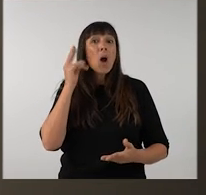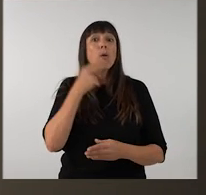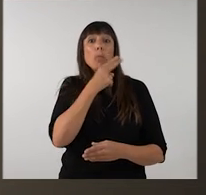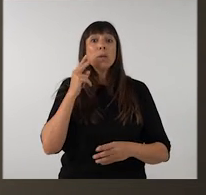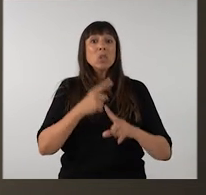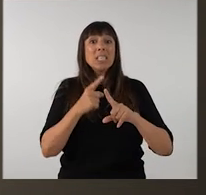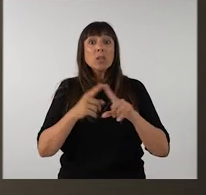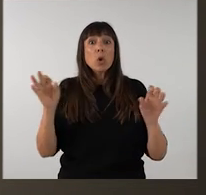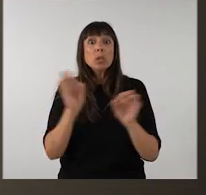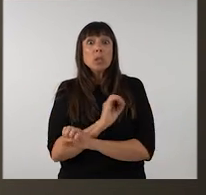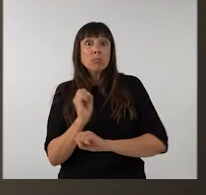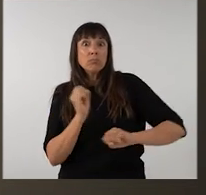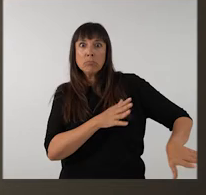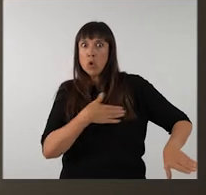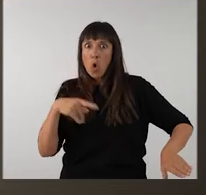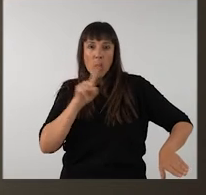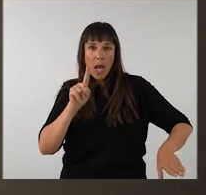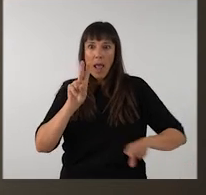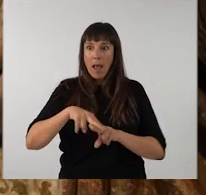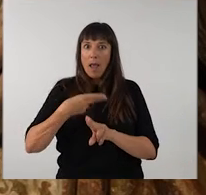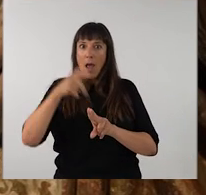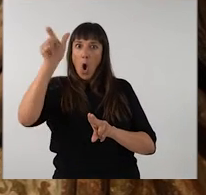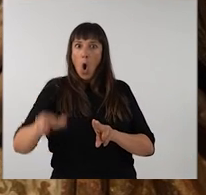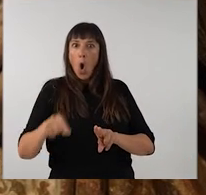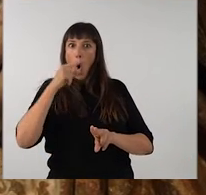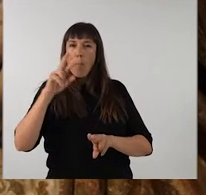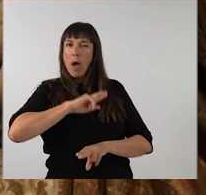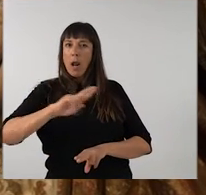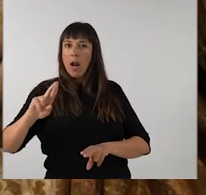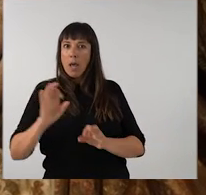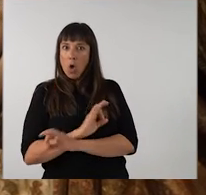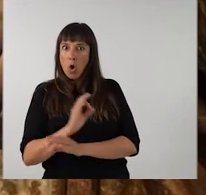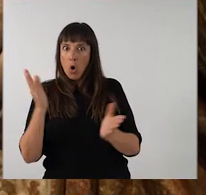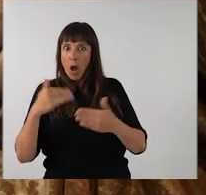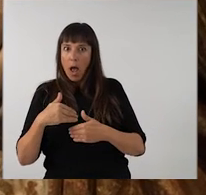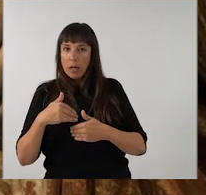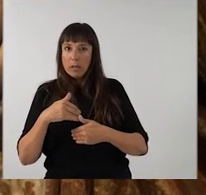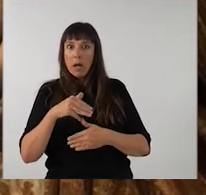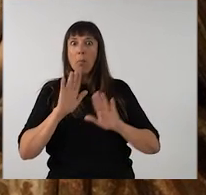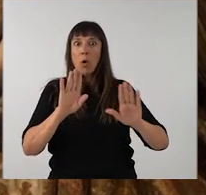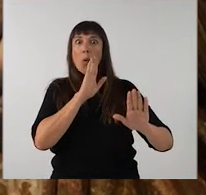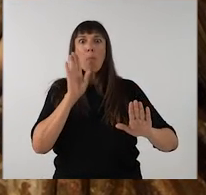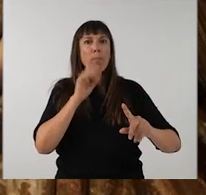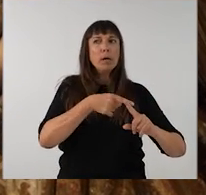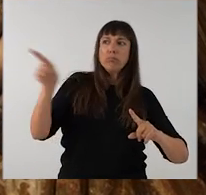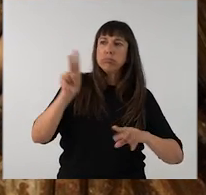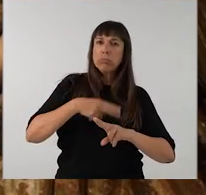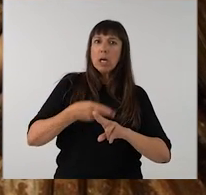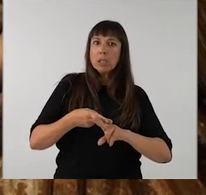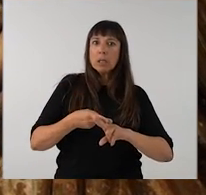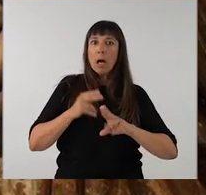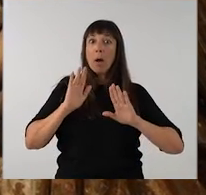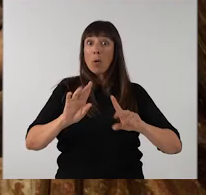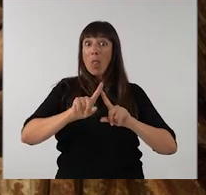el seu vot de castedat i a casar-se amb un home a pagar. La seva mare l'obliga a casar-se,